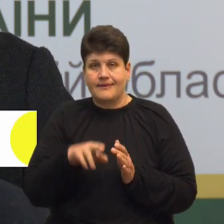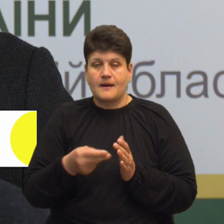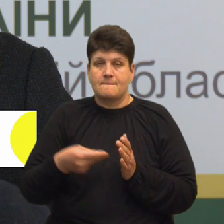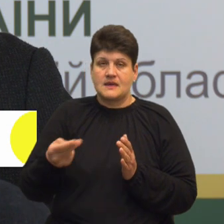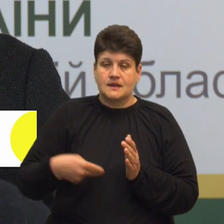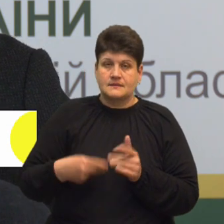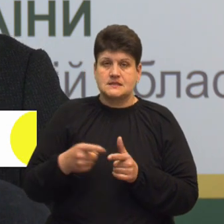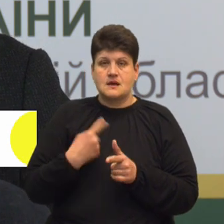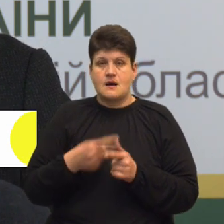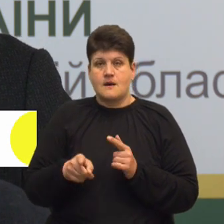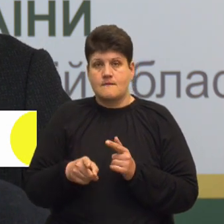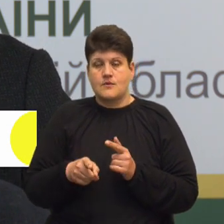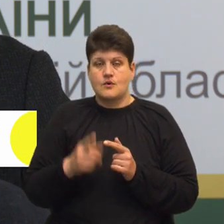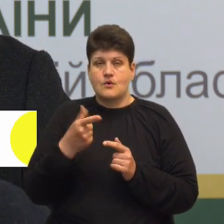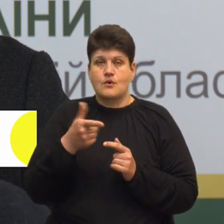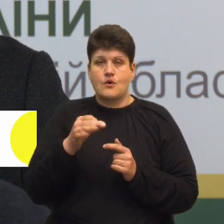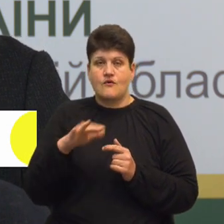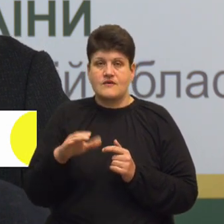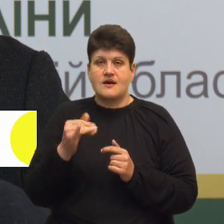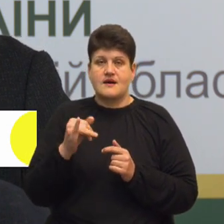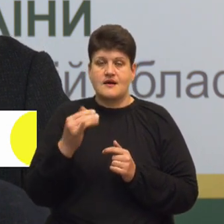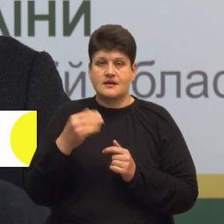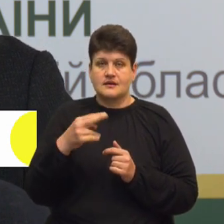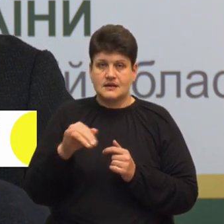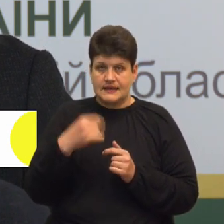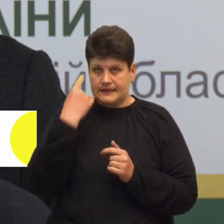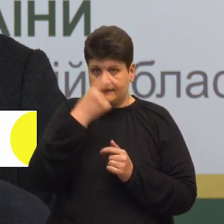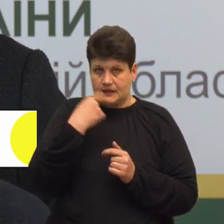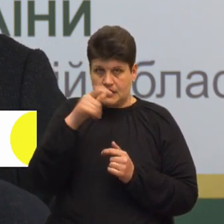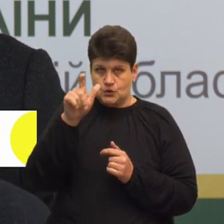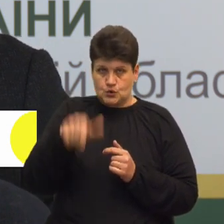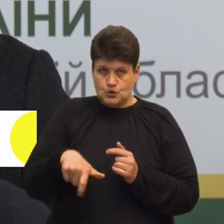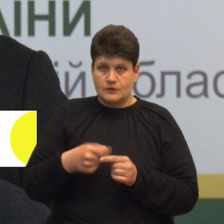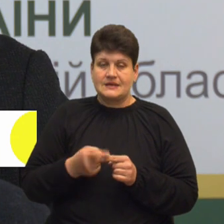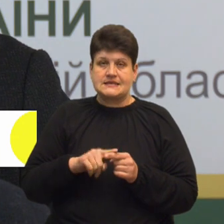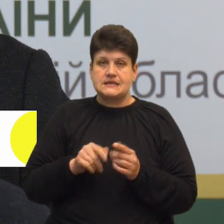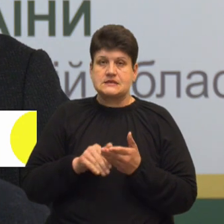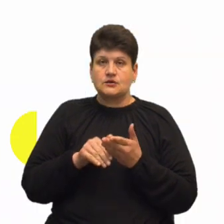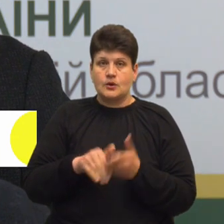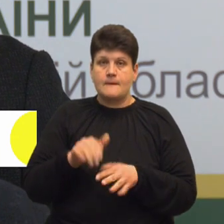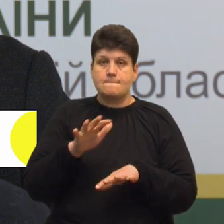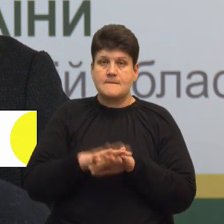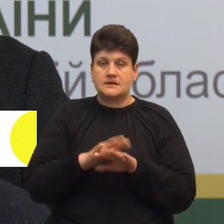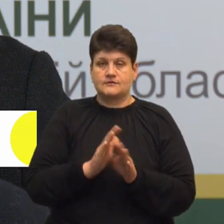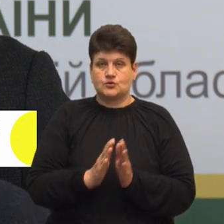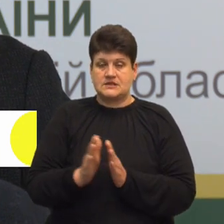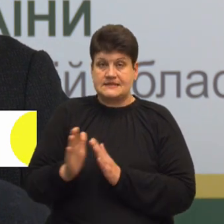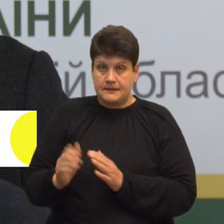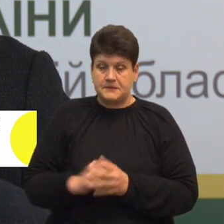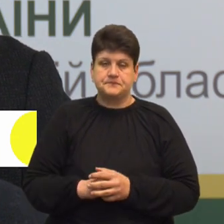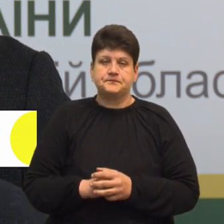ГОВ-АйДІ. Є такий механізм ідентифікації особи, це за допомогою банківської системи і, відповідно,